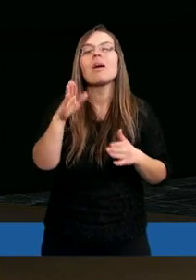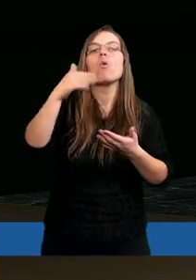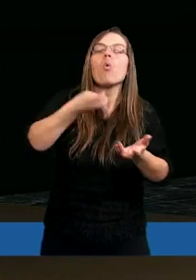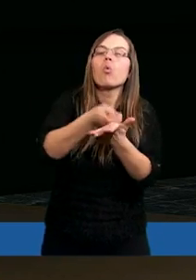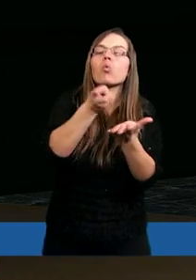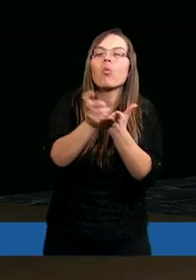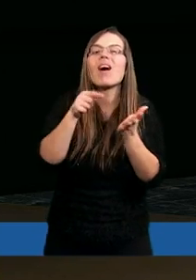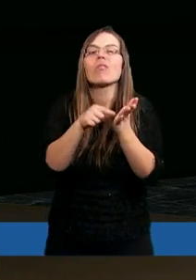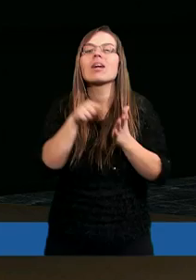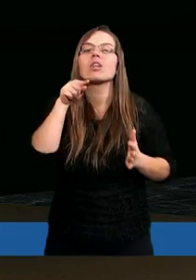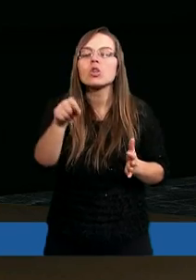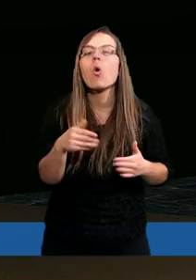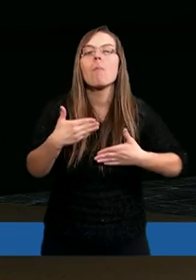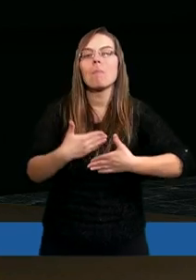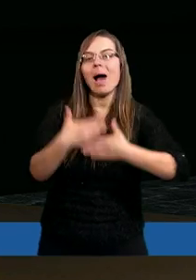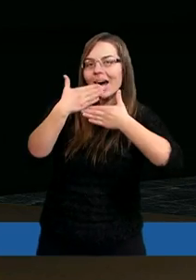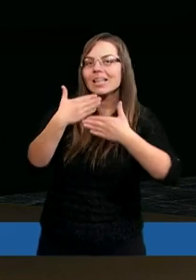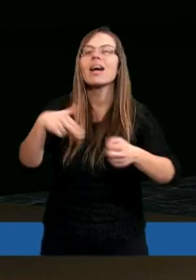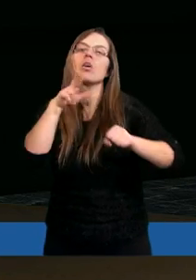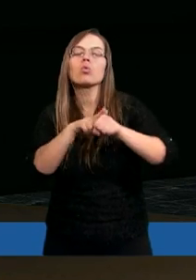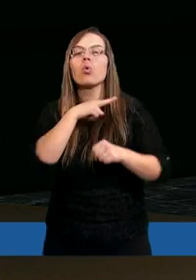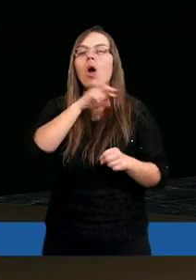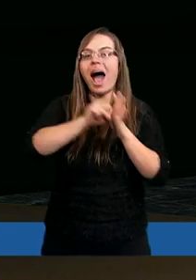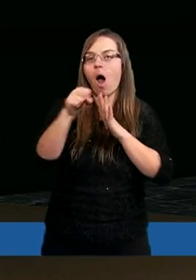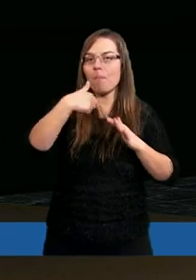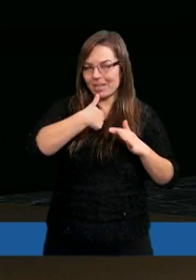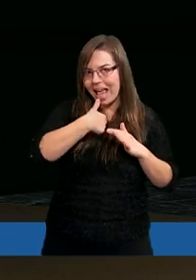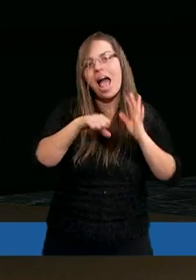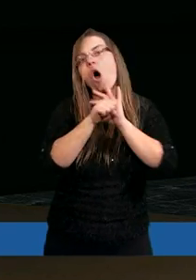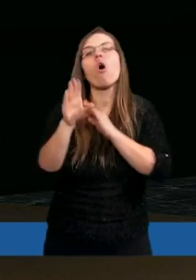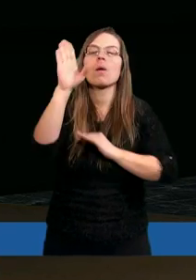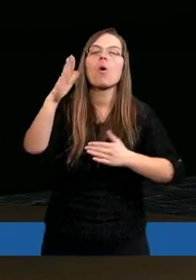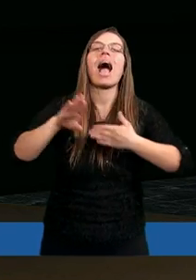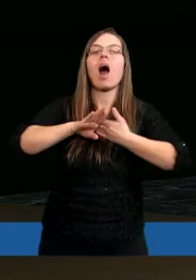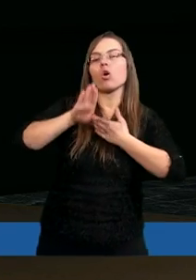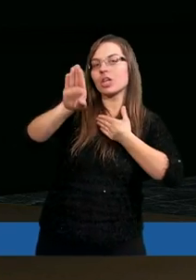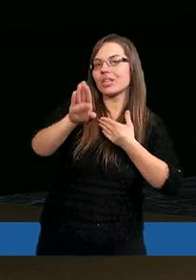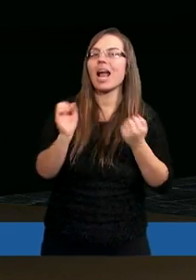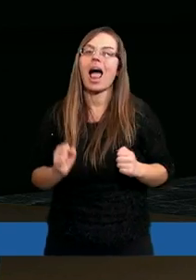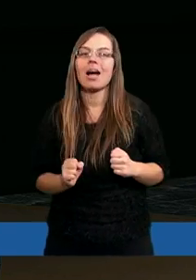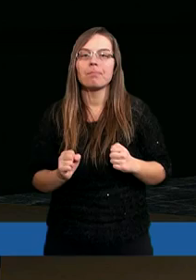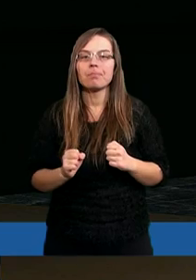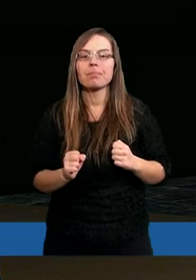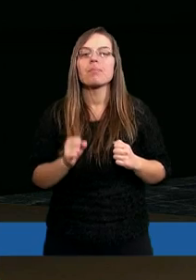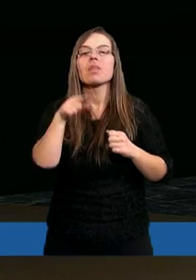usuwa tą tą barierę, która nas od Boga oddziela. Przybliża nas ponownie.